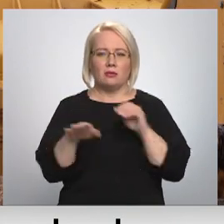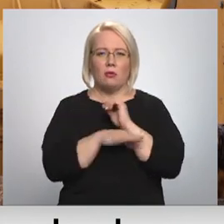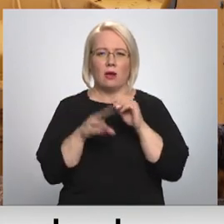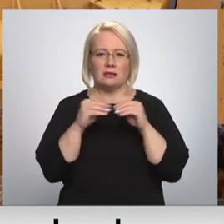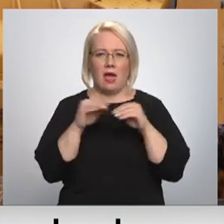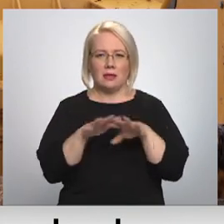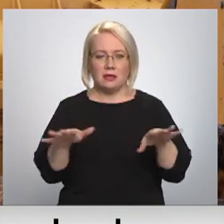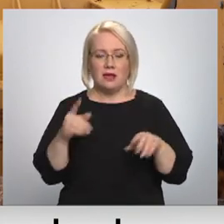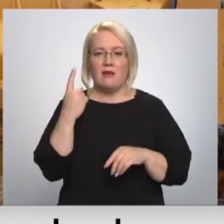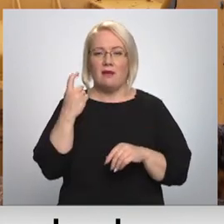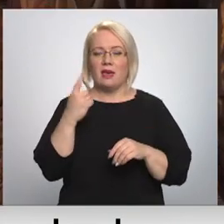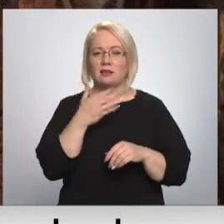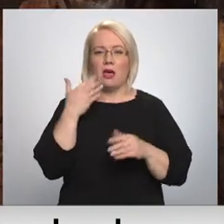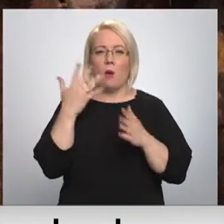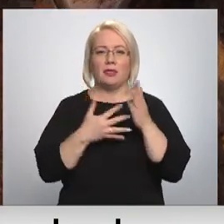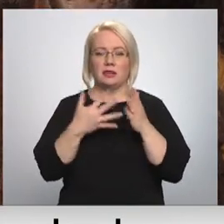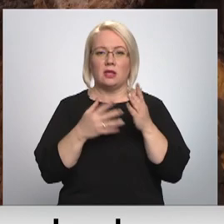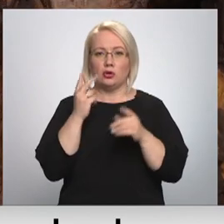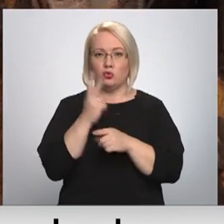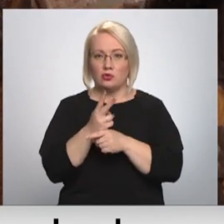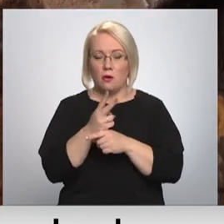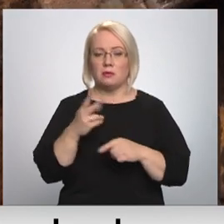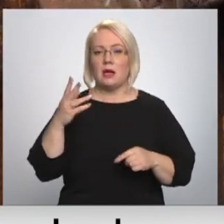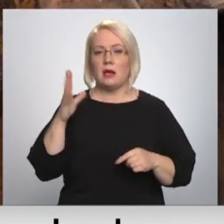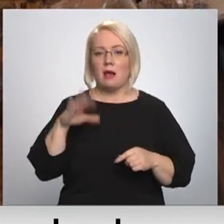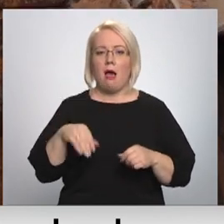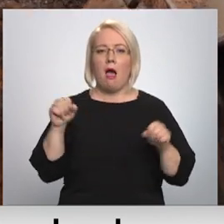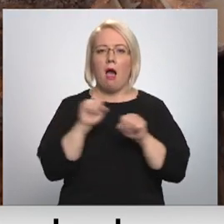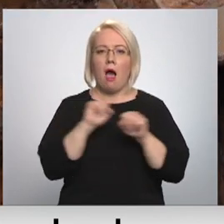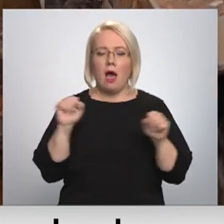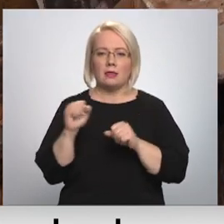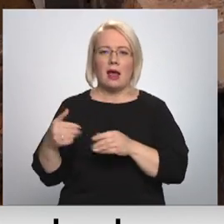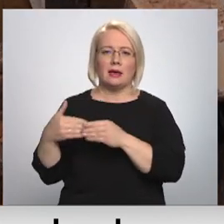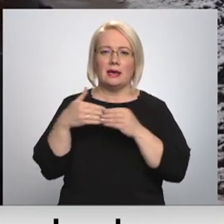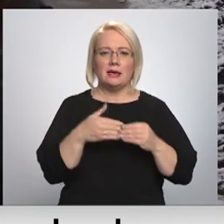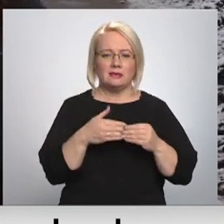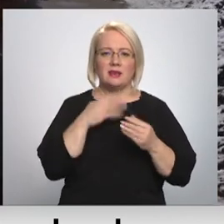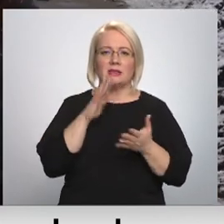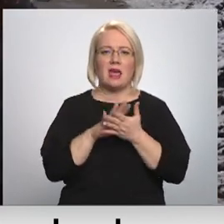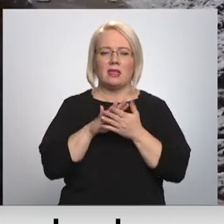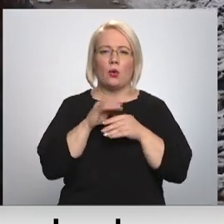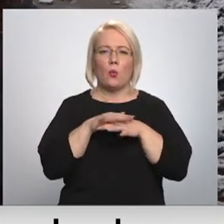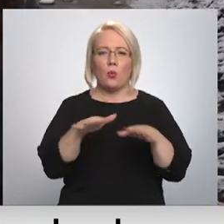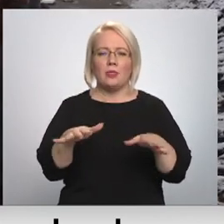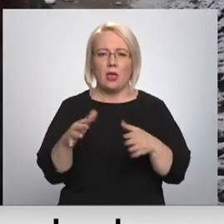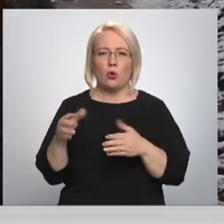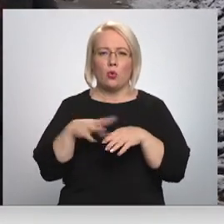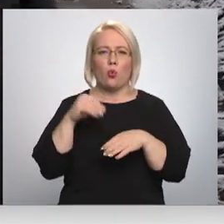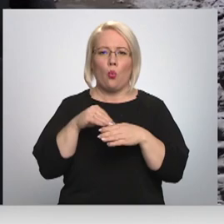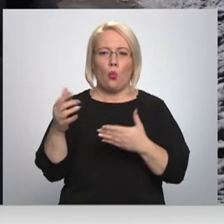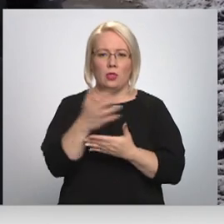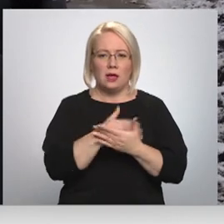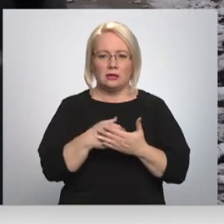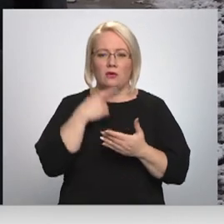no galvenajiem neatrasinātajiem uzdēlumiem – kāpēc iespējas ātrāk izvest notikūdiņu dūņas. Sākotnēji bija paredzēts, ka